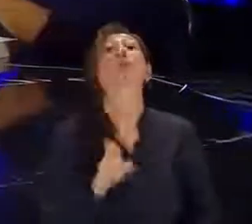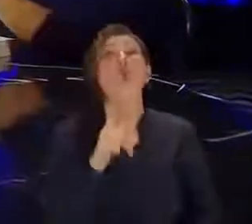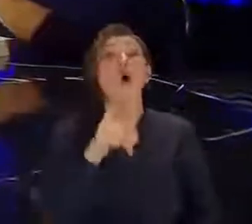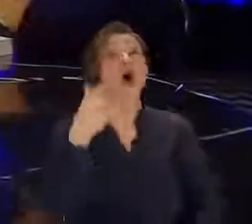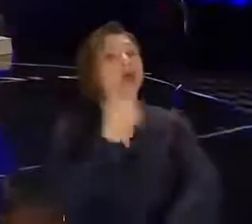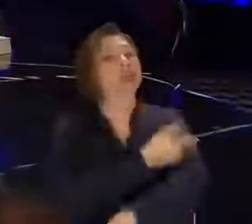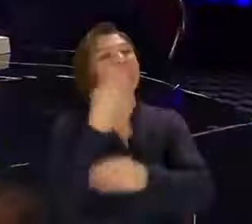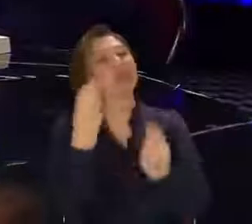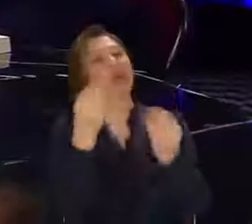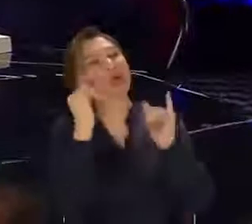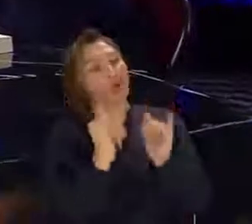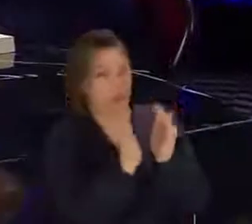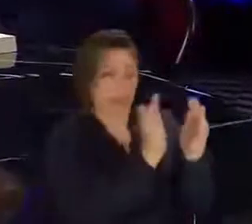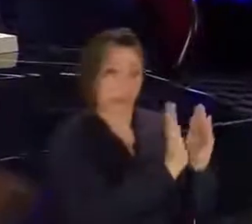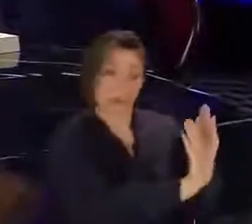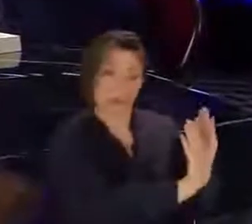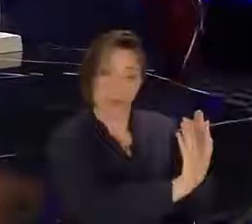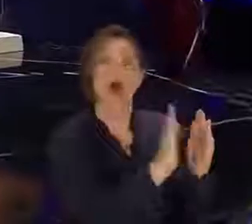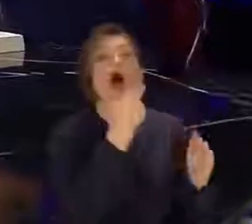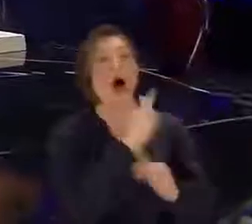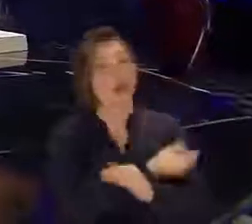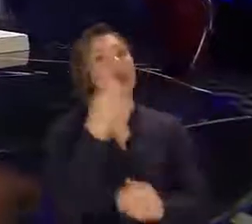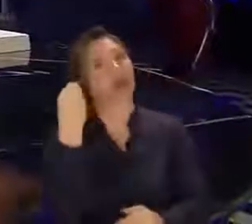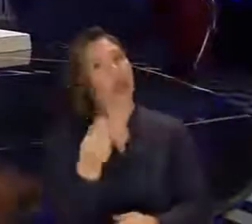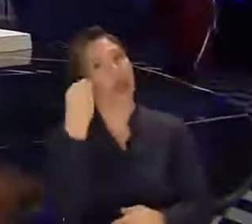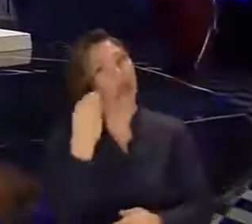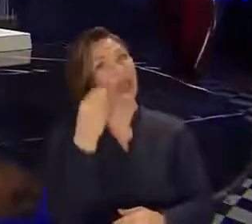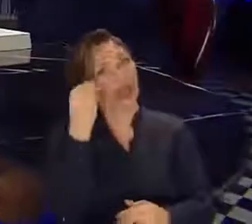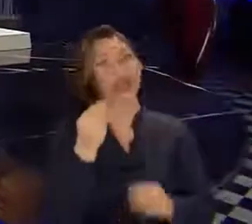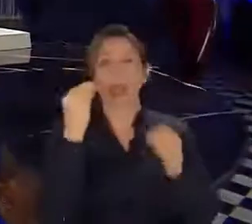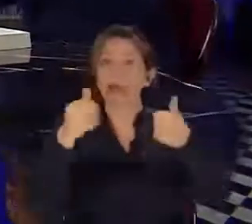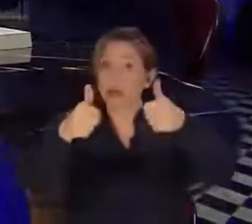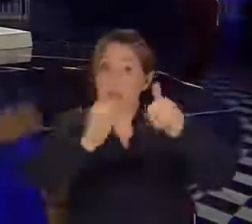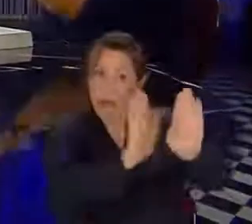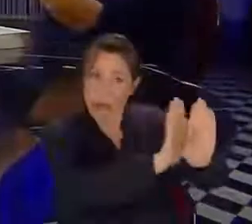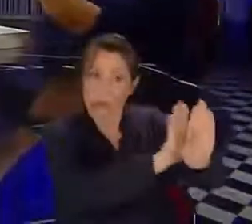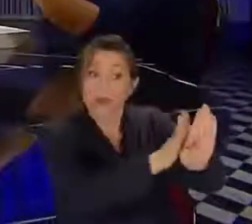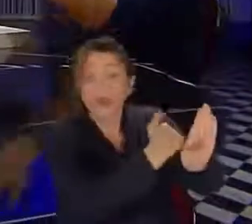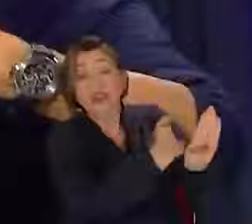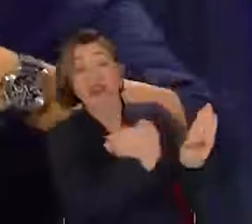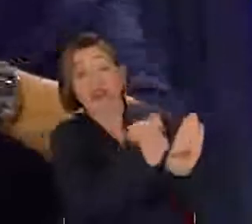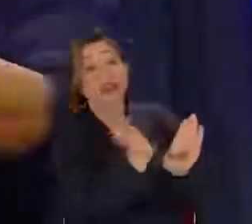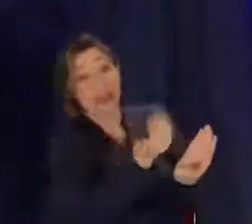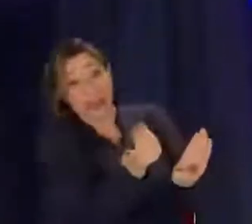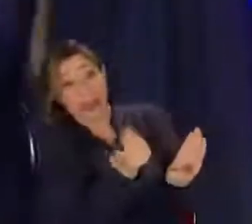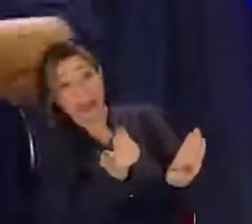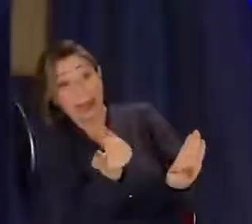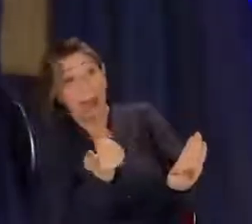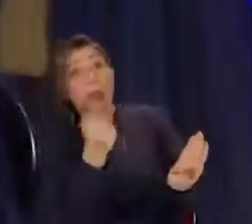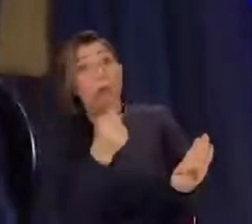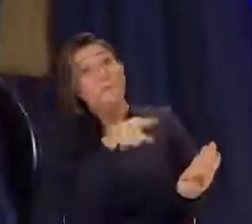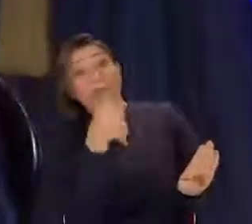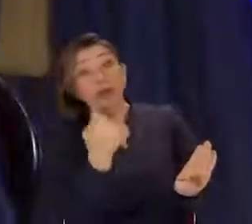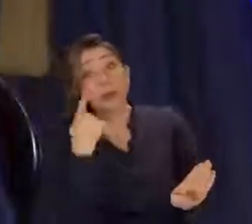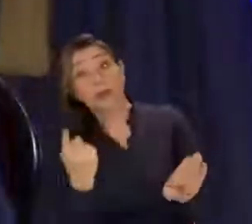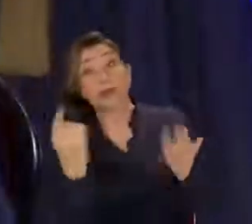Aşı iyi veya kötüyü şuraya koyduk. Tamam. Aşı iyi, iyi, iyi, iyi. Bunu buraya koyduk. Bir çık oradan. Gel buraya. Ya bu demiş şunu